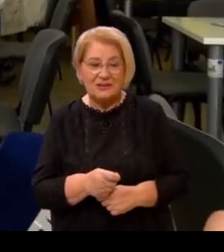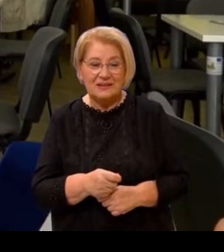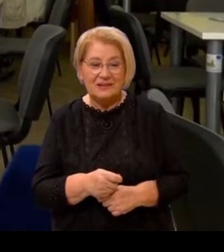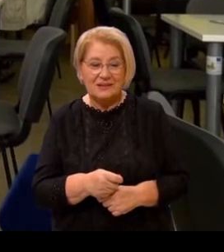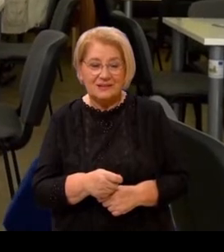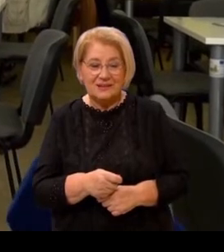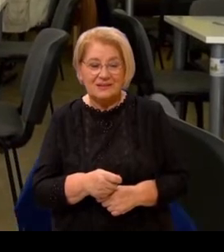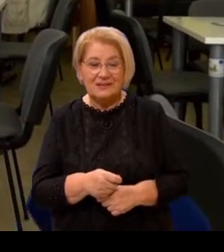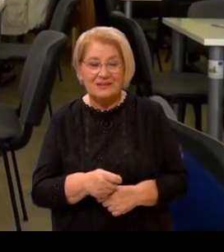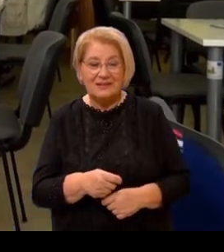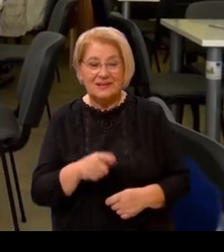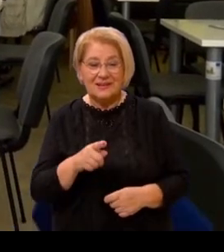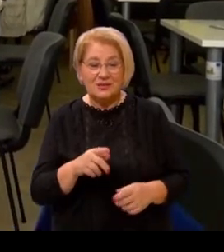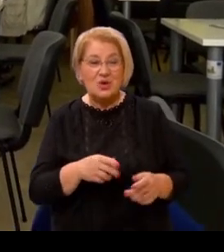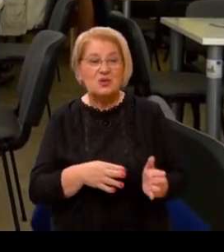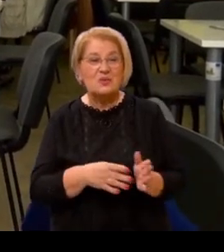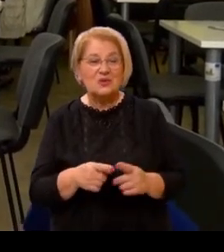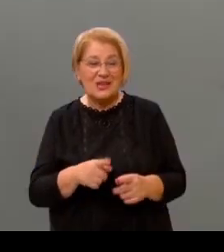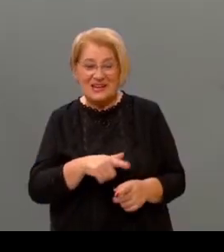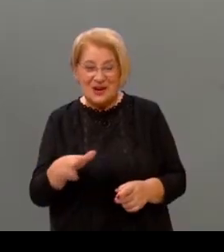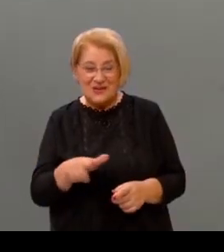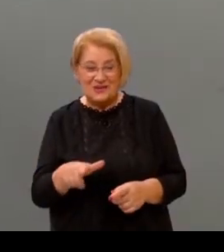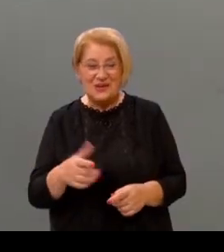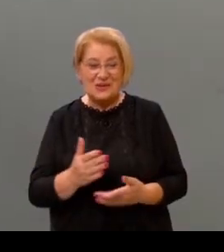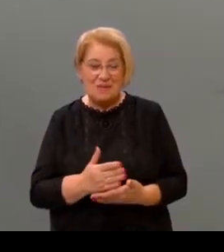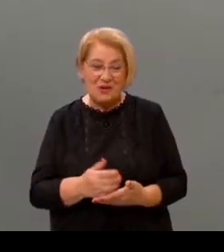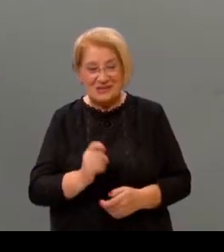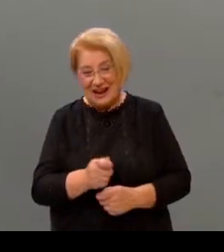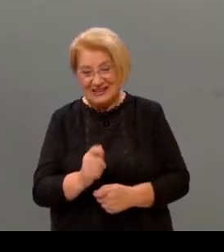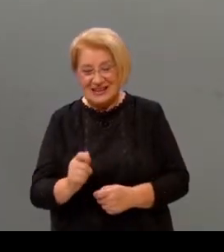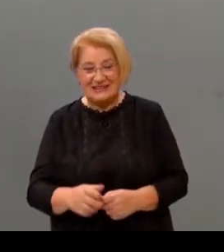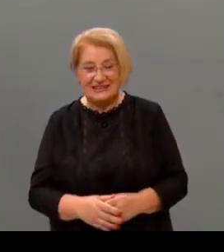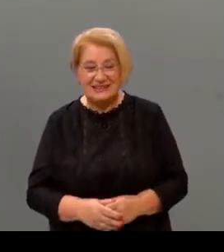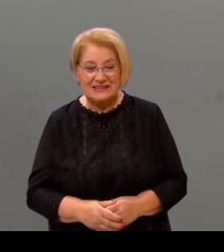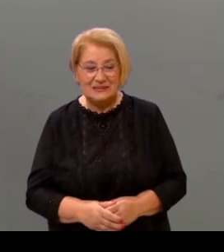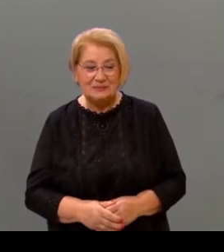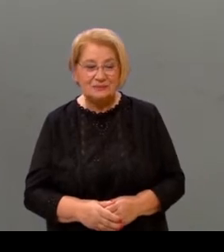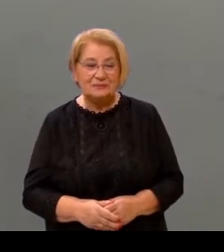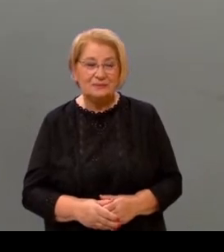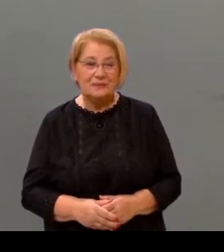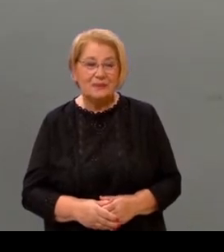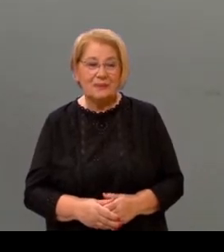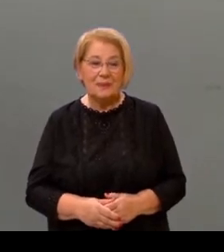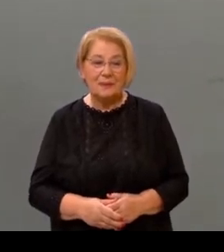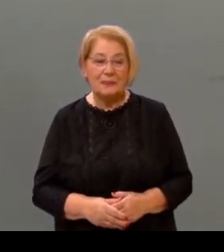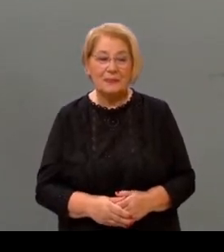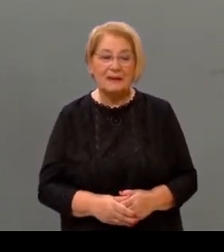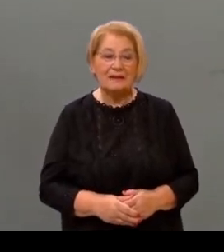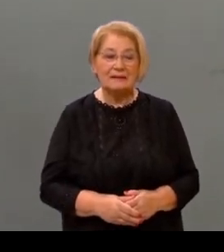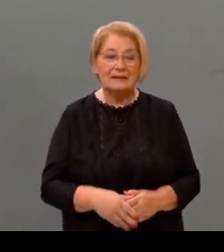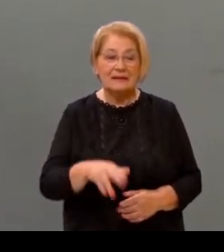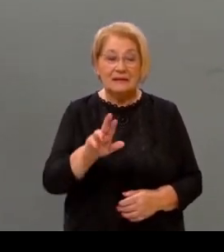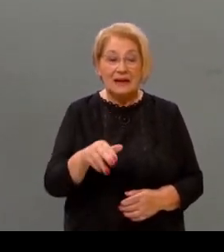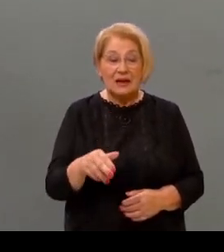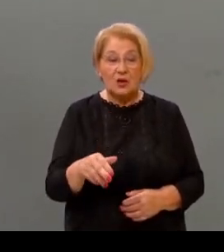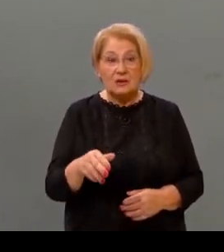dosta rada. Tu su mi mušterije, ova dvojica. Znači će ipak nešto, ako bude ulje išlo sa 20